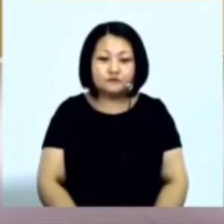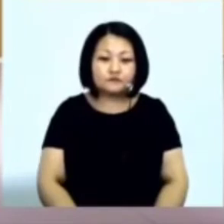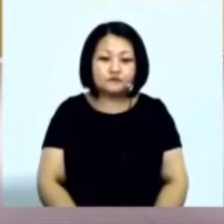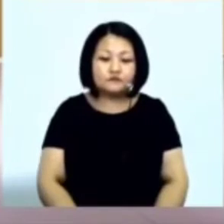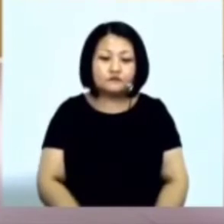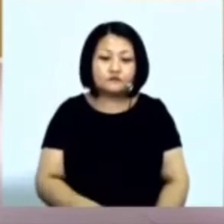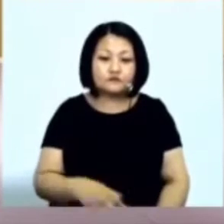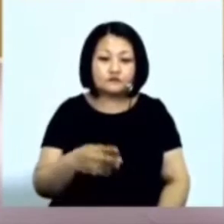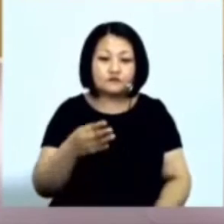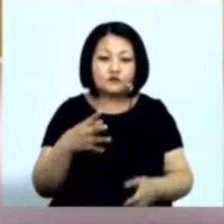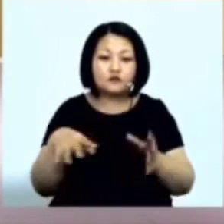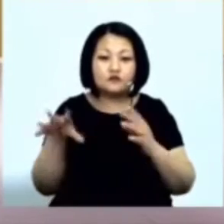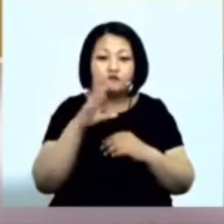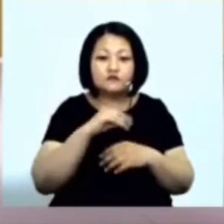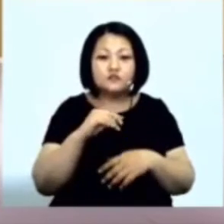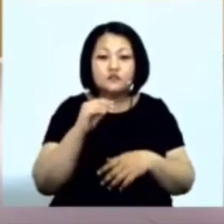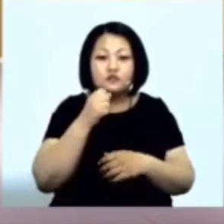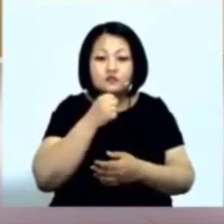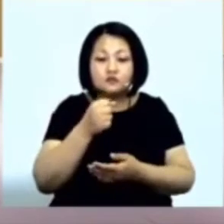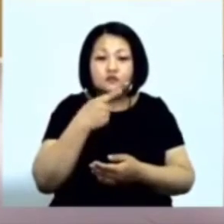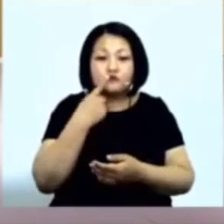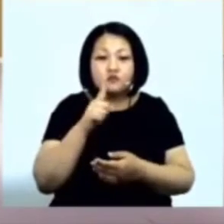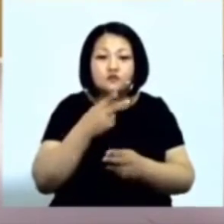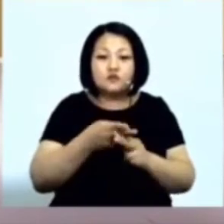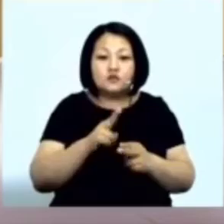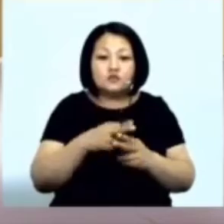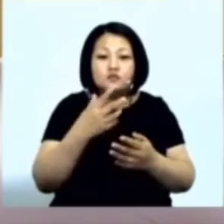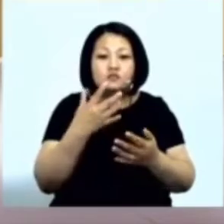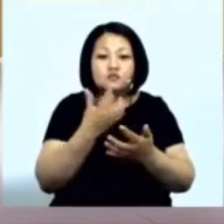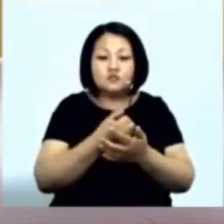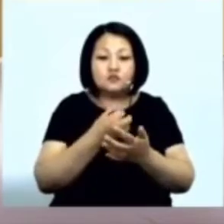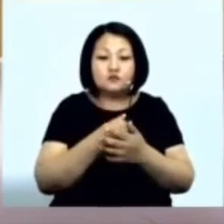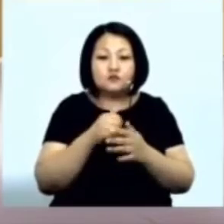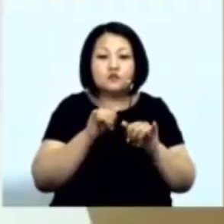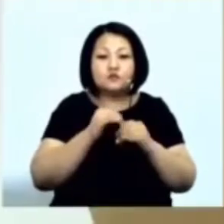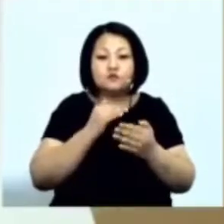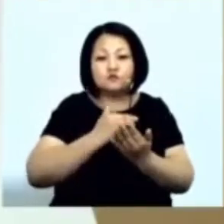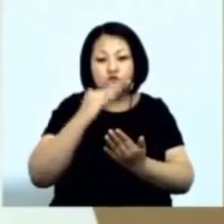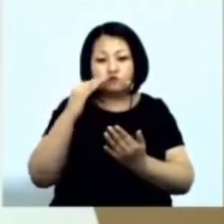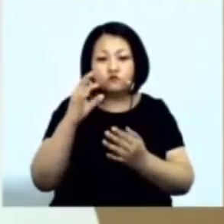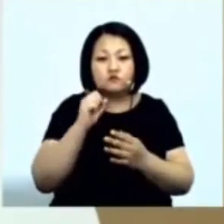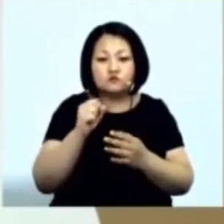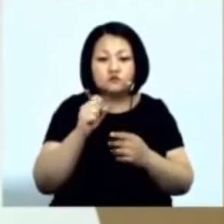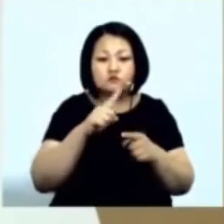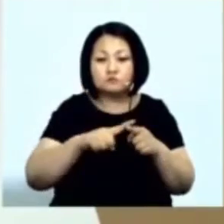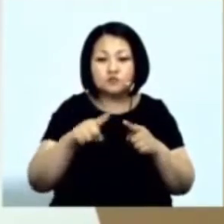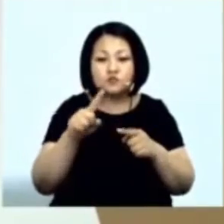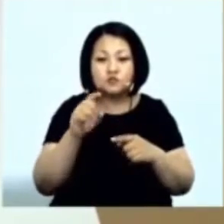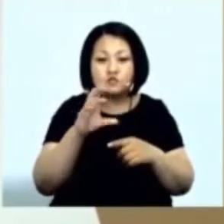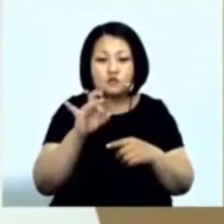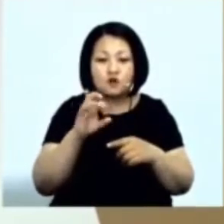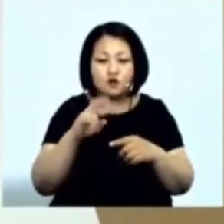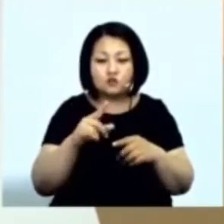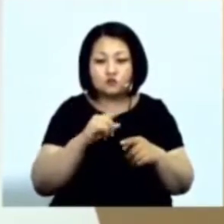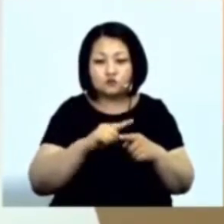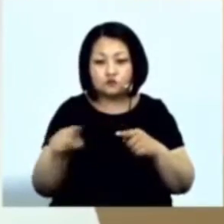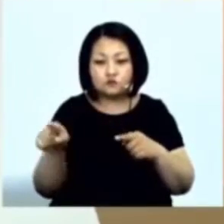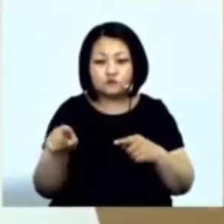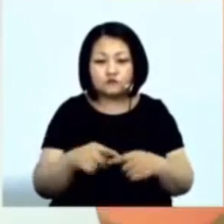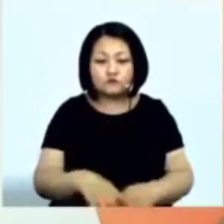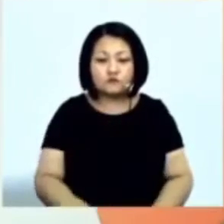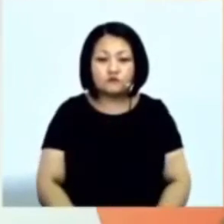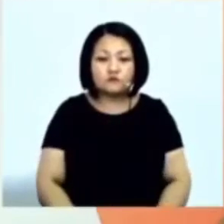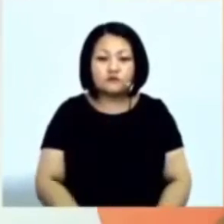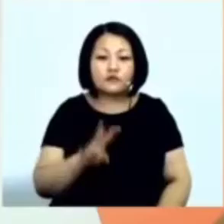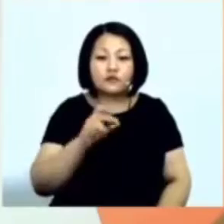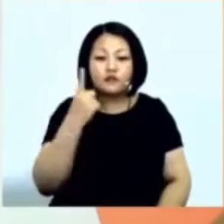все спикеры Говорили о том, что эти заработки Растут с неимоверной скоростью И мы зашли в Европу Ни одна компания сегодня, ни одна